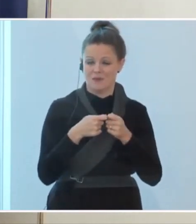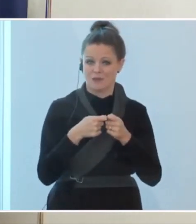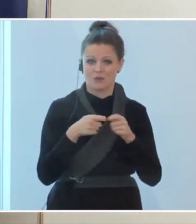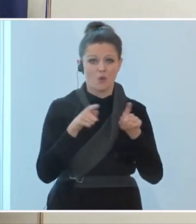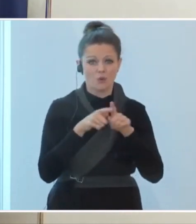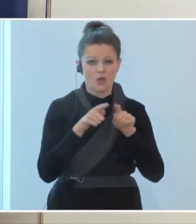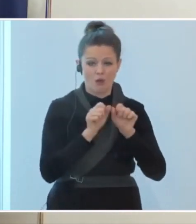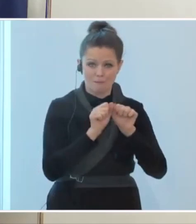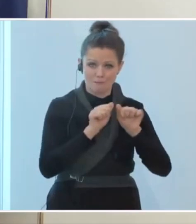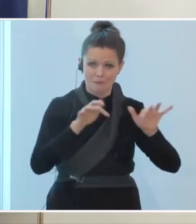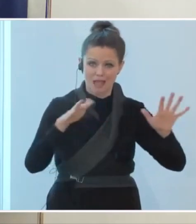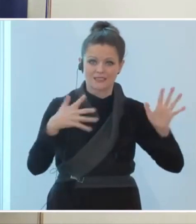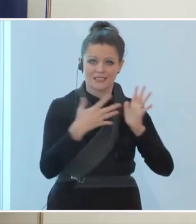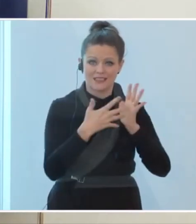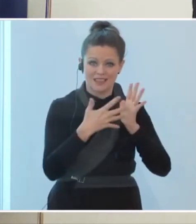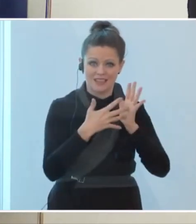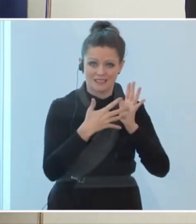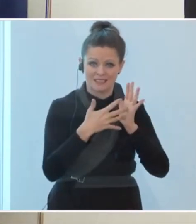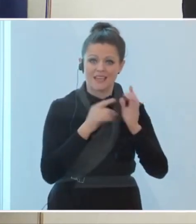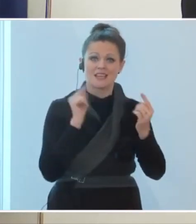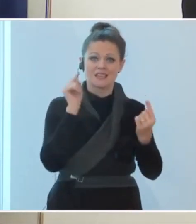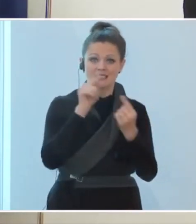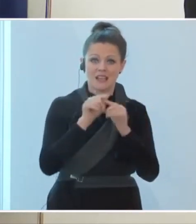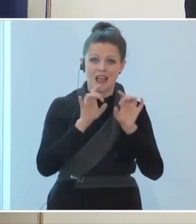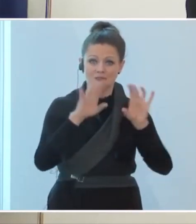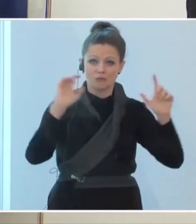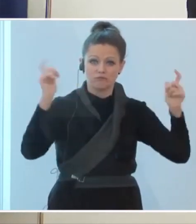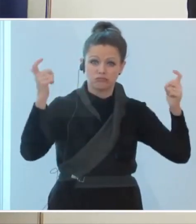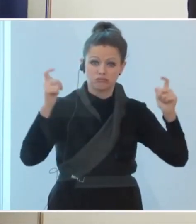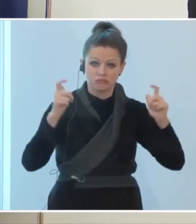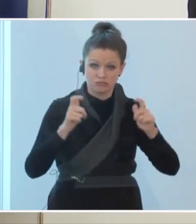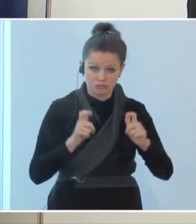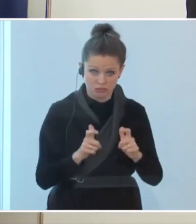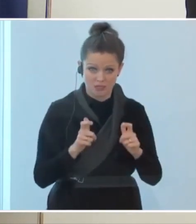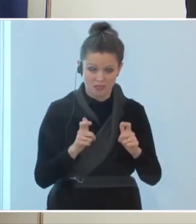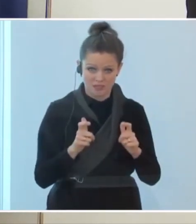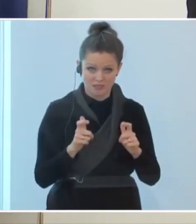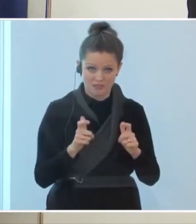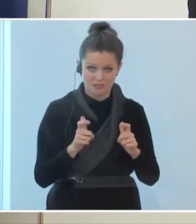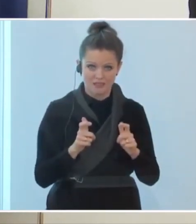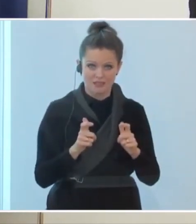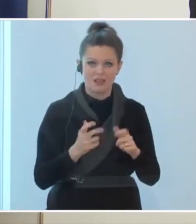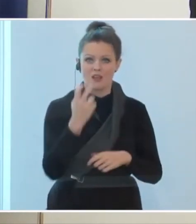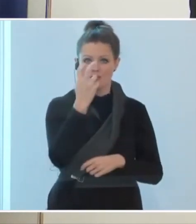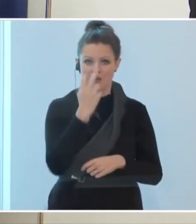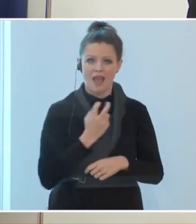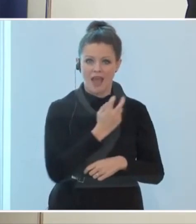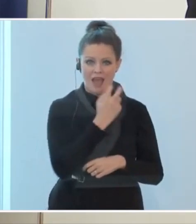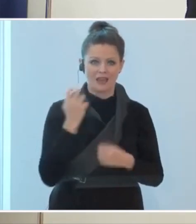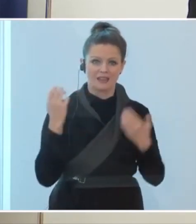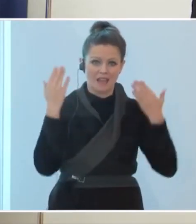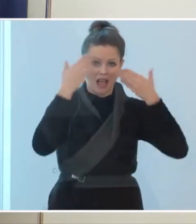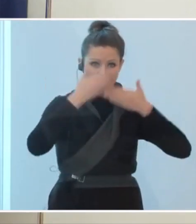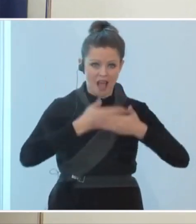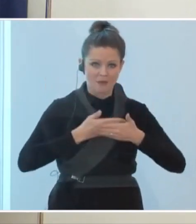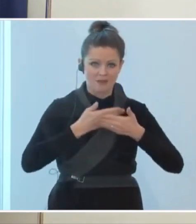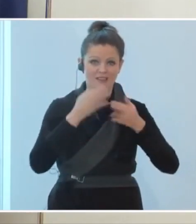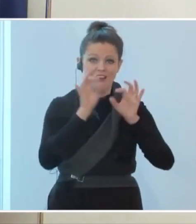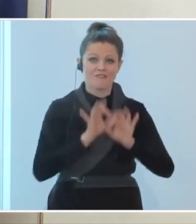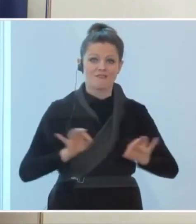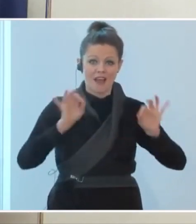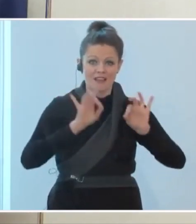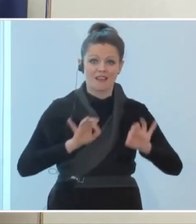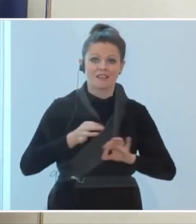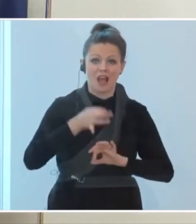Massentests so weit nach unten zu bekommen, dass wir für den Heiligen Abend für die Feiertage und für den